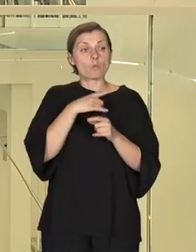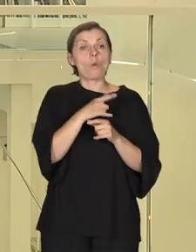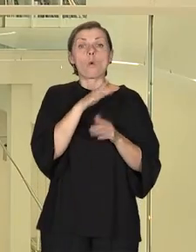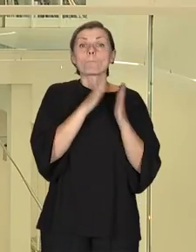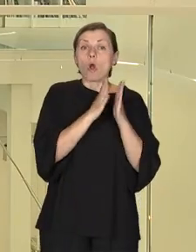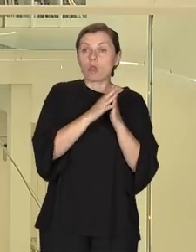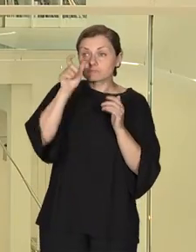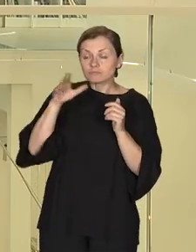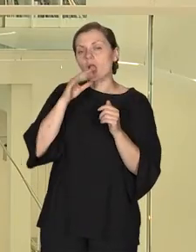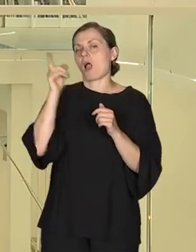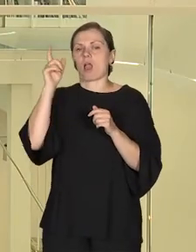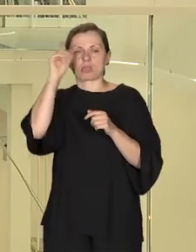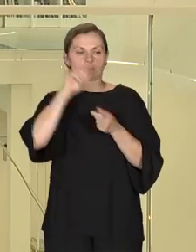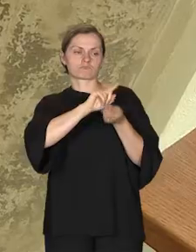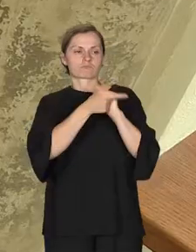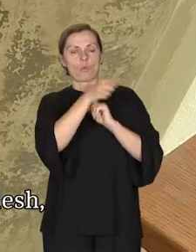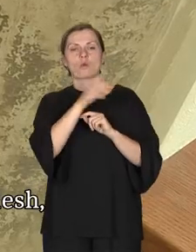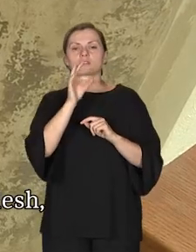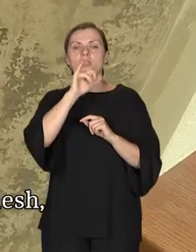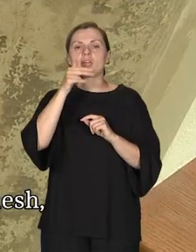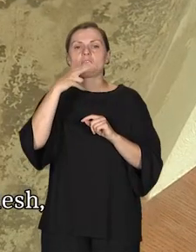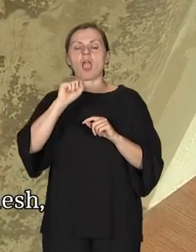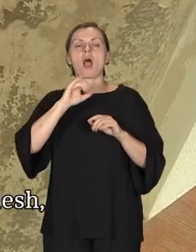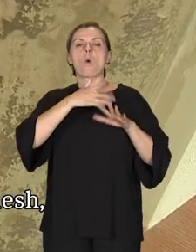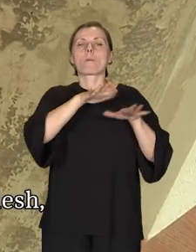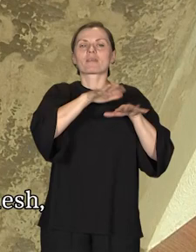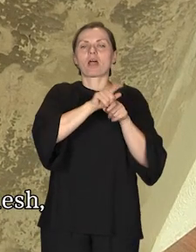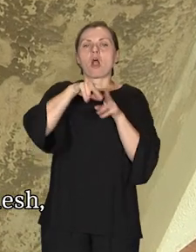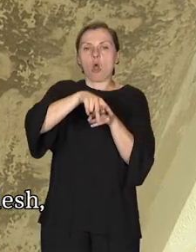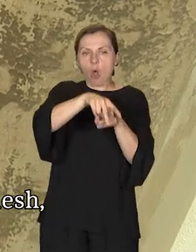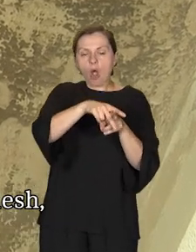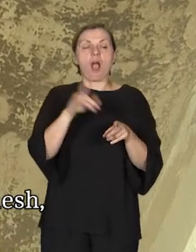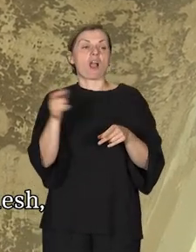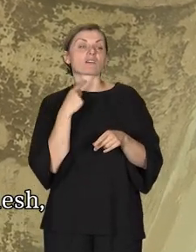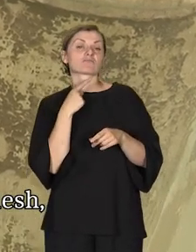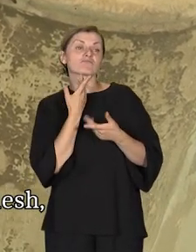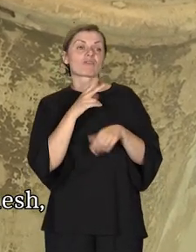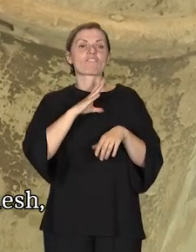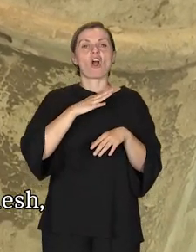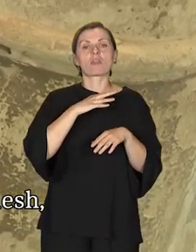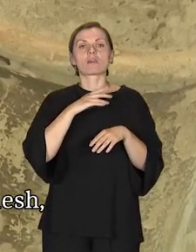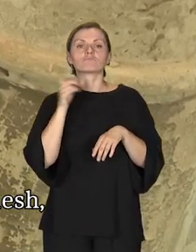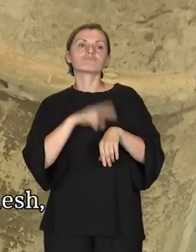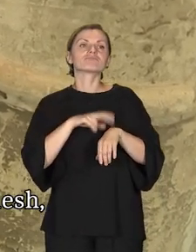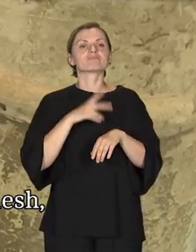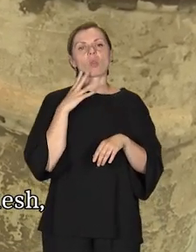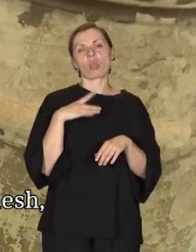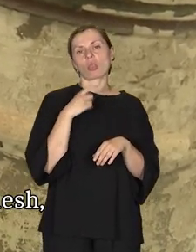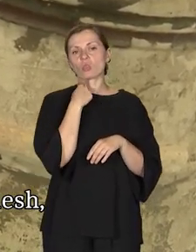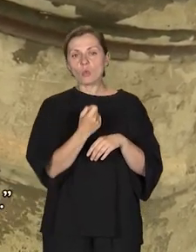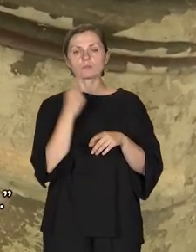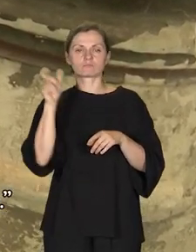Niemcy urządzili sobie stajnie dla koni. Od wolnej chwili, kiedy się nudzili, Aron Hakodesz, czyli ołtarz, gdzie znajdowała się